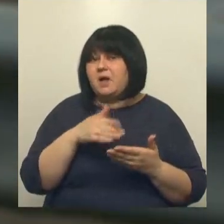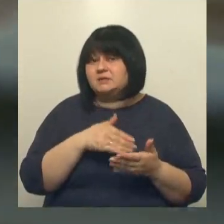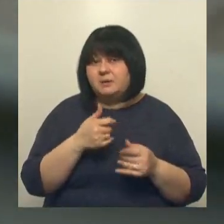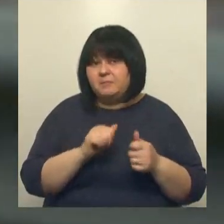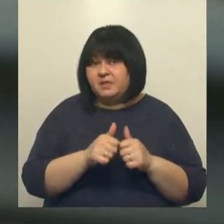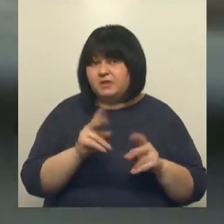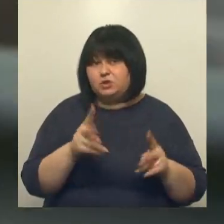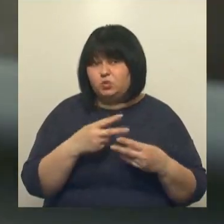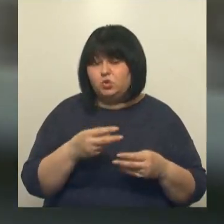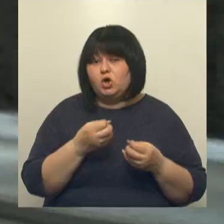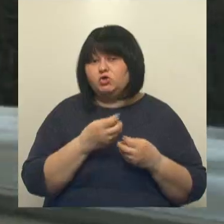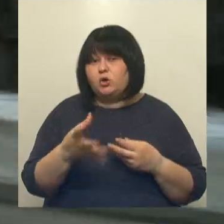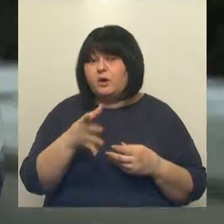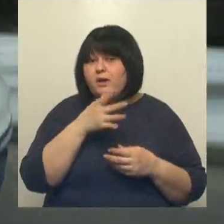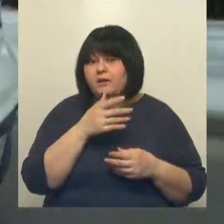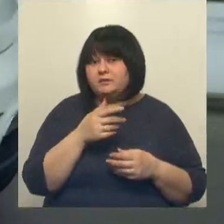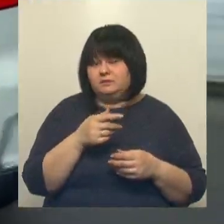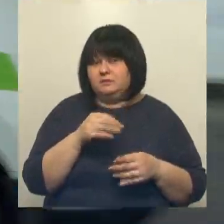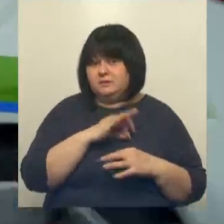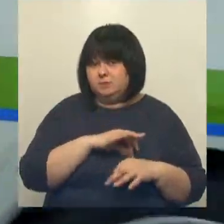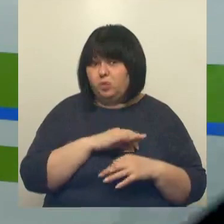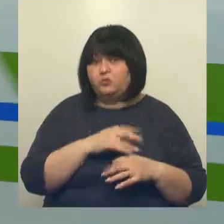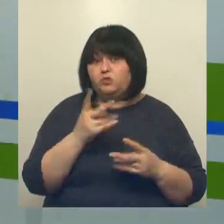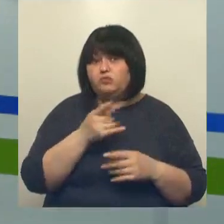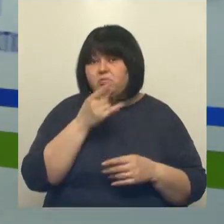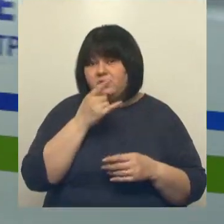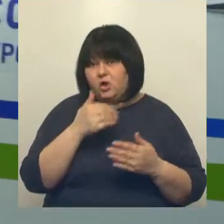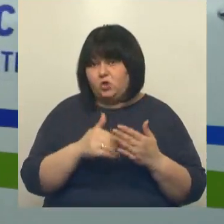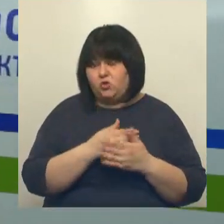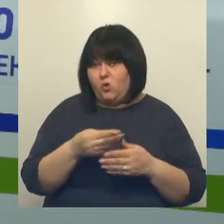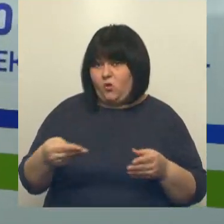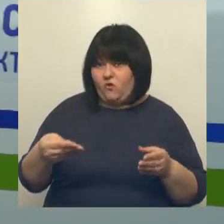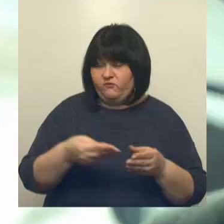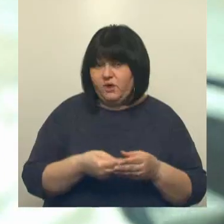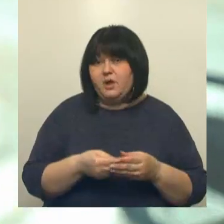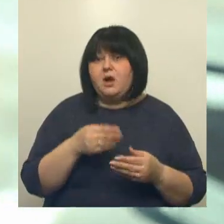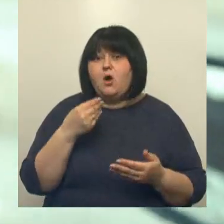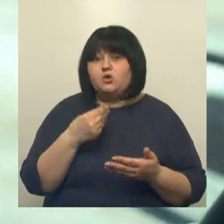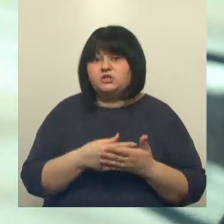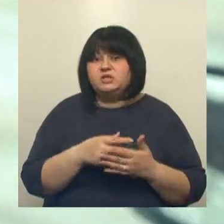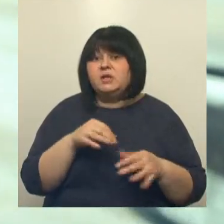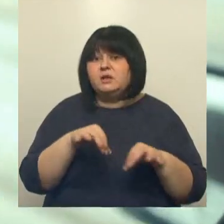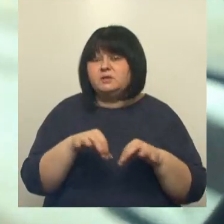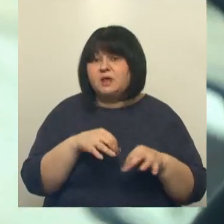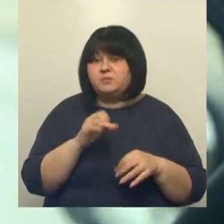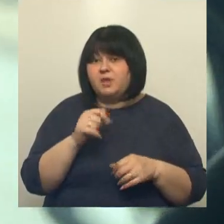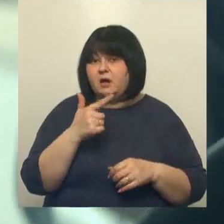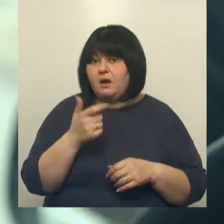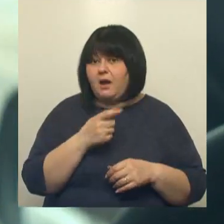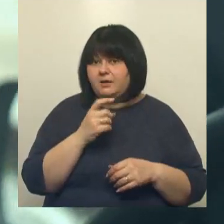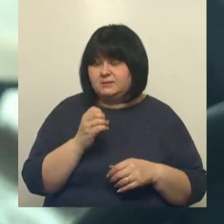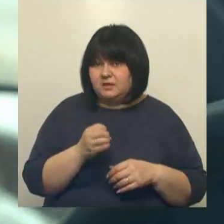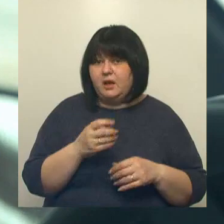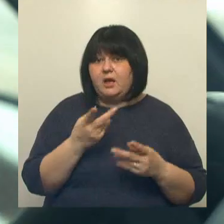нескольких лет эксплуатации придется потратиться на новую батарею. Специалисты оценили и транспорт на газе, который сейчас считается